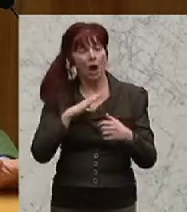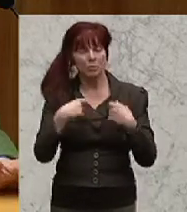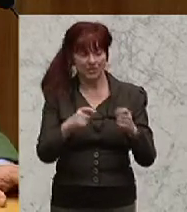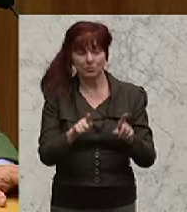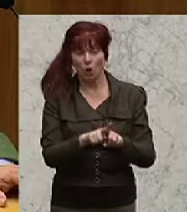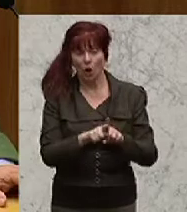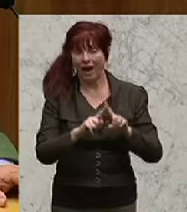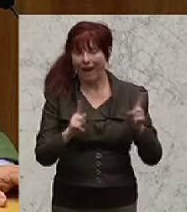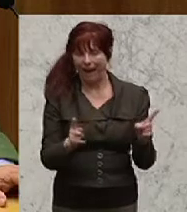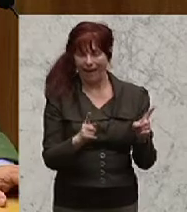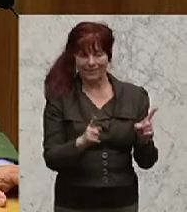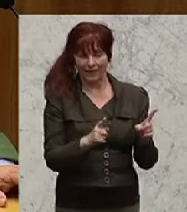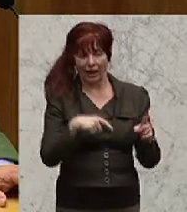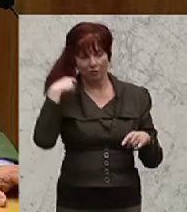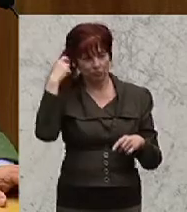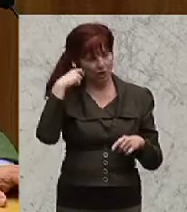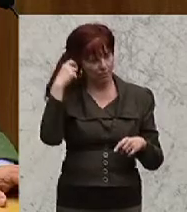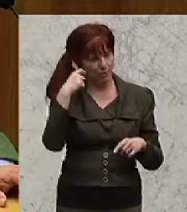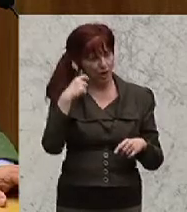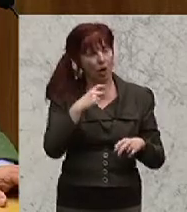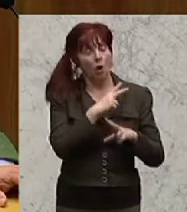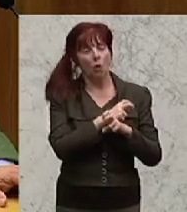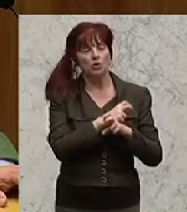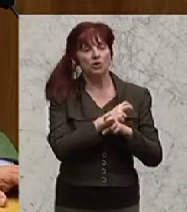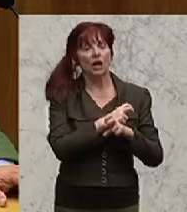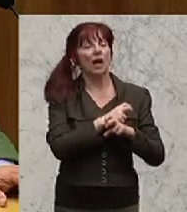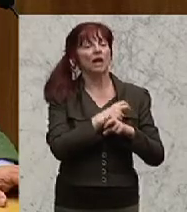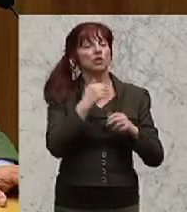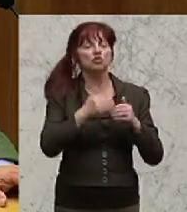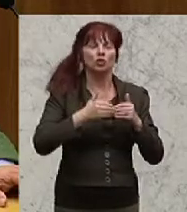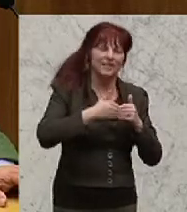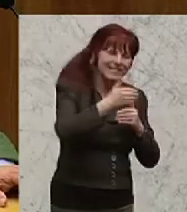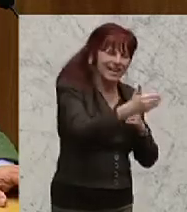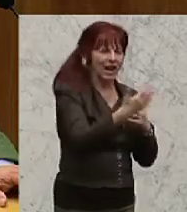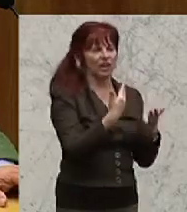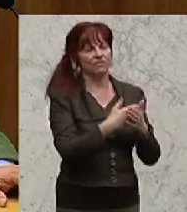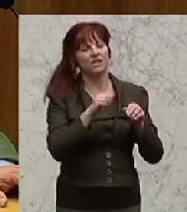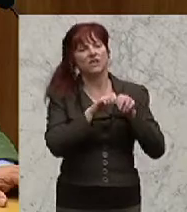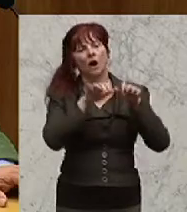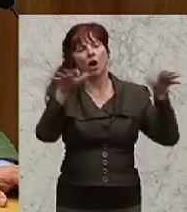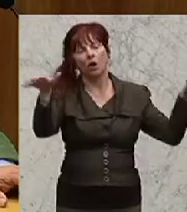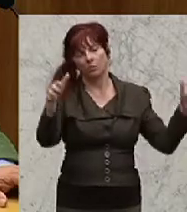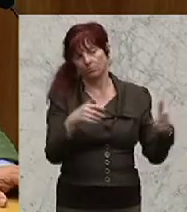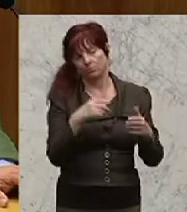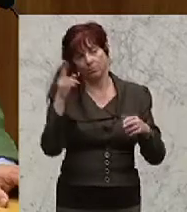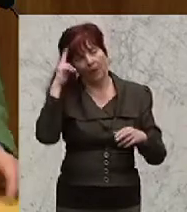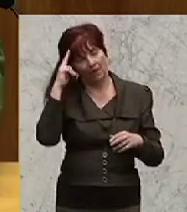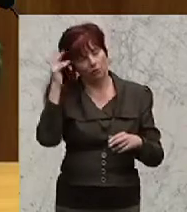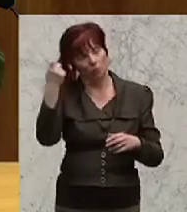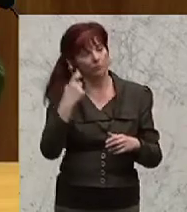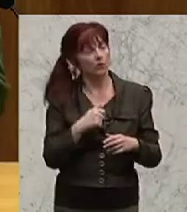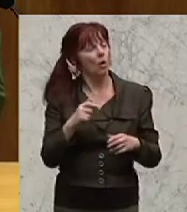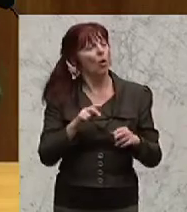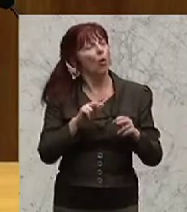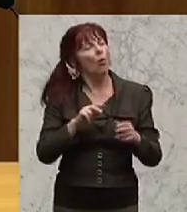die Österreich und österreichische Regionen über die Grenzen hinaus oder Serien bekannt machen und zu einer Umwegrentabilität führen. Ich habe nur eines